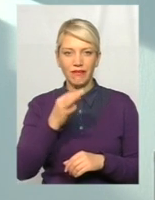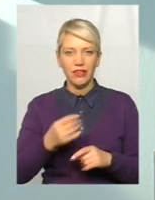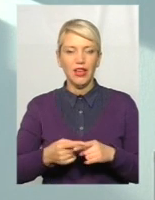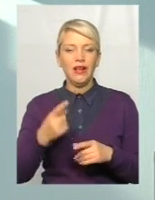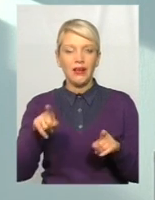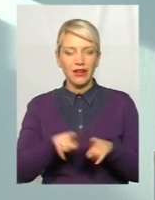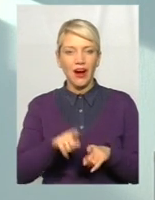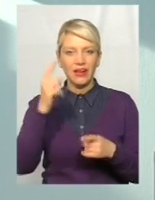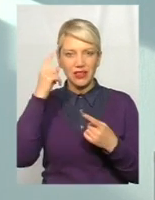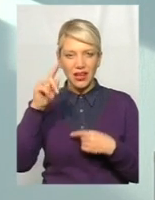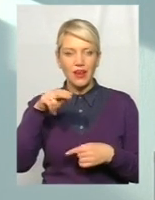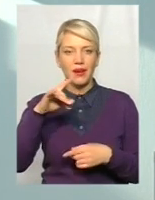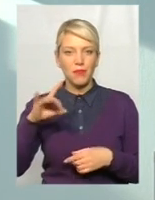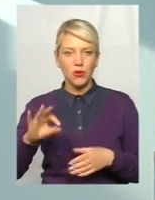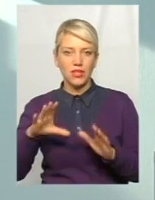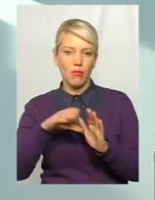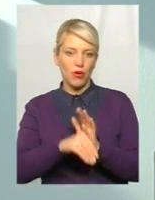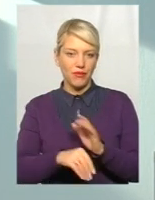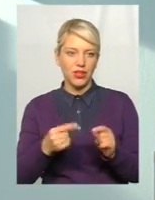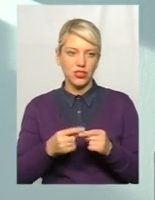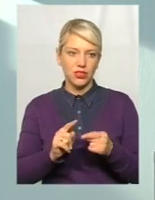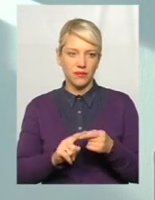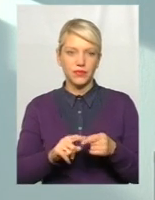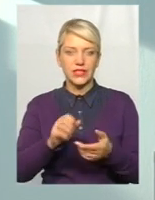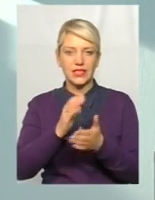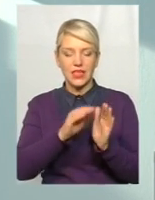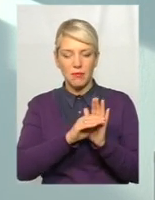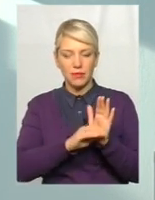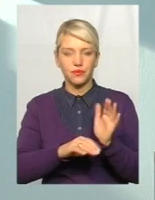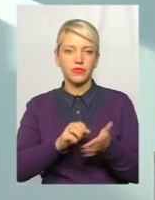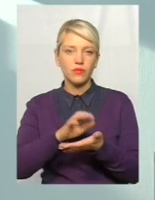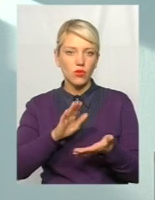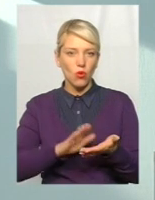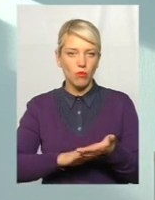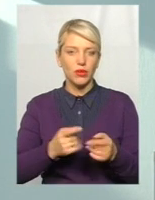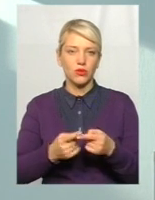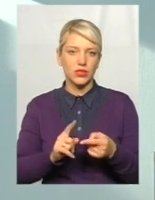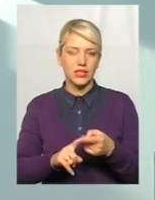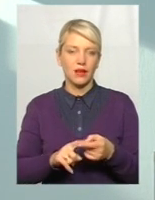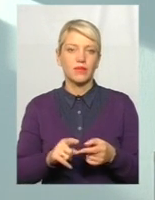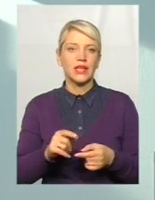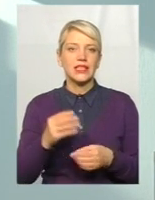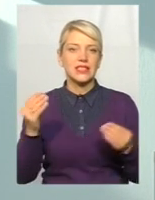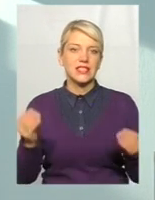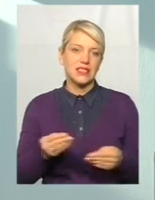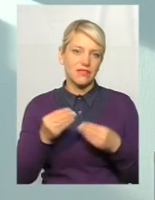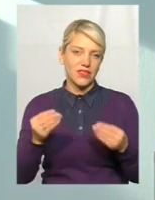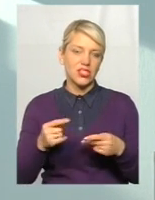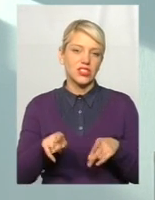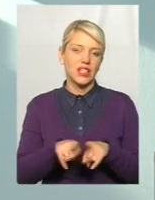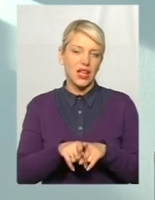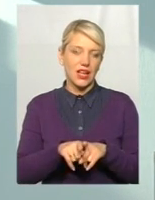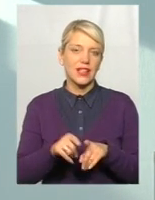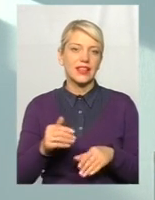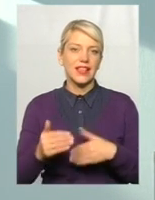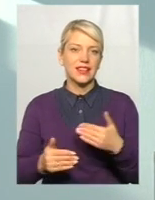ідея, взагалі, про запровадження єдиної централізовані системи обліку, це досить свіжа така тенденція.